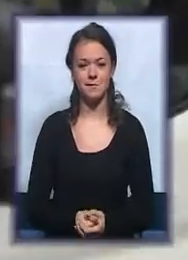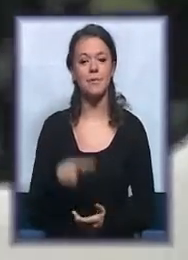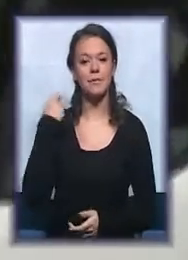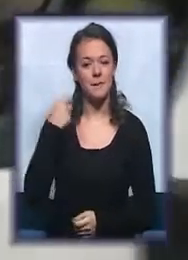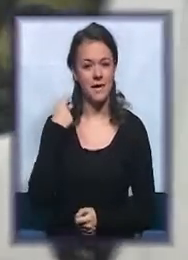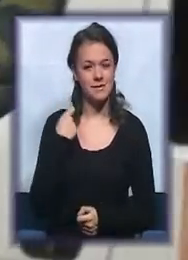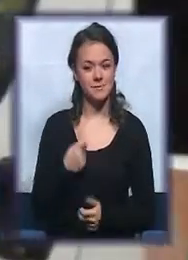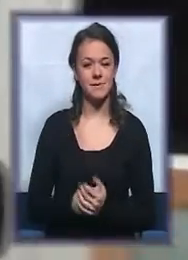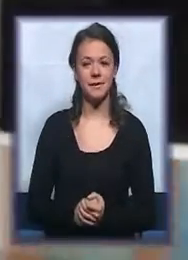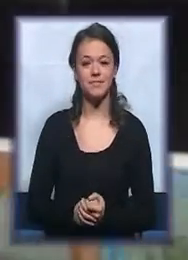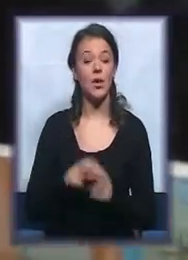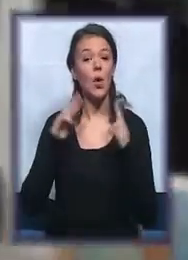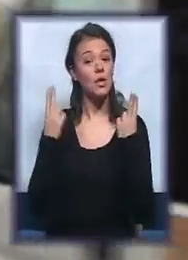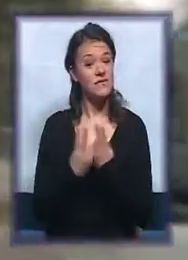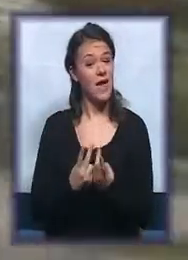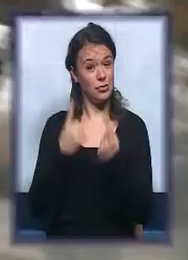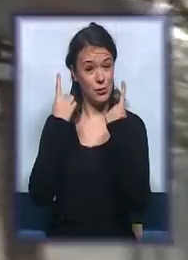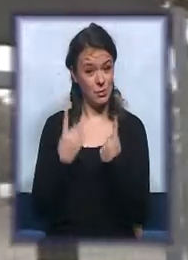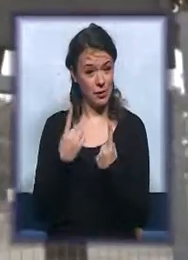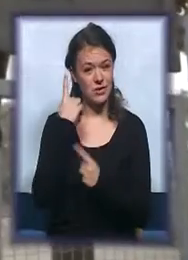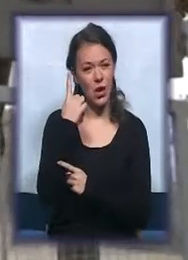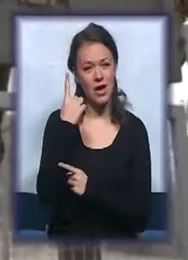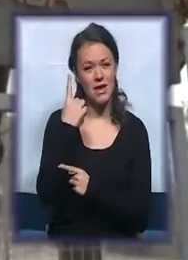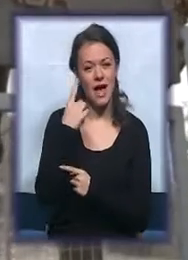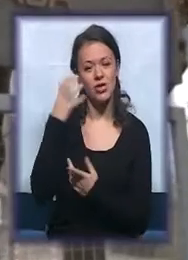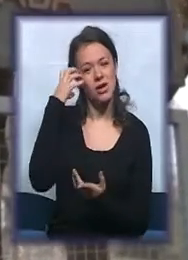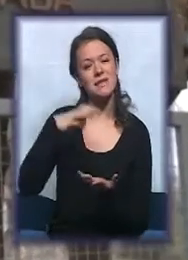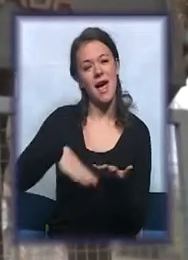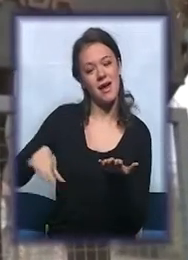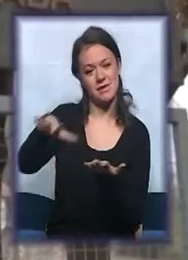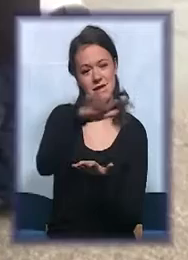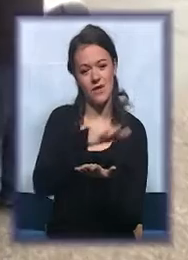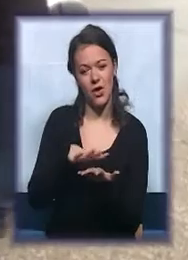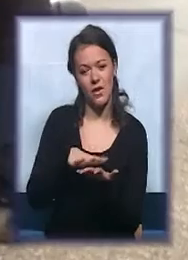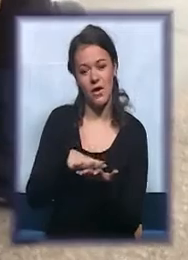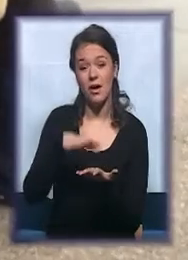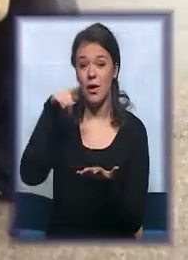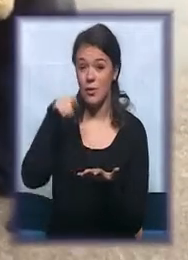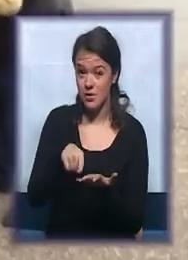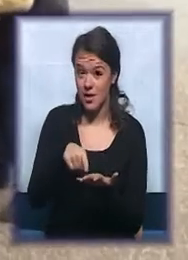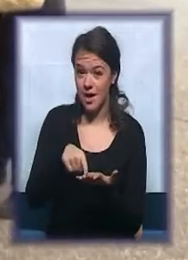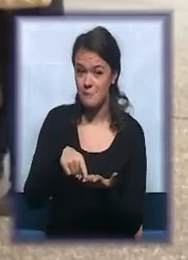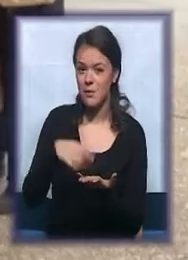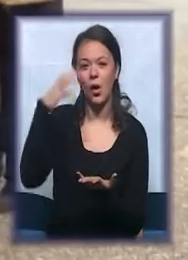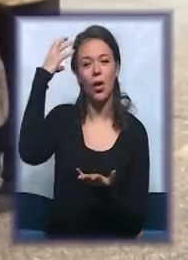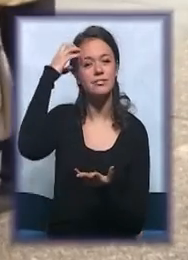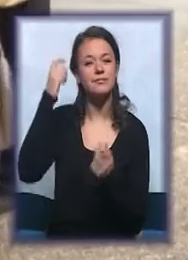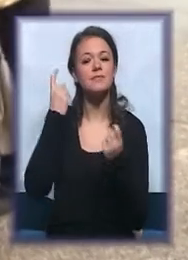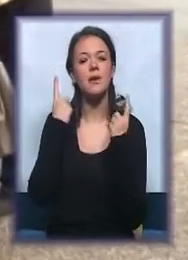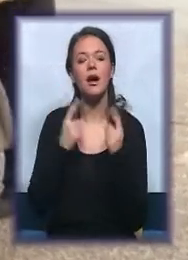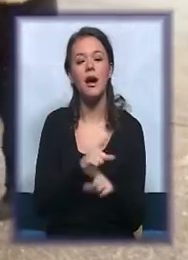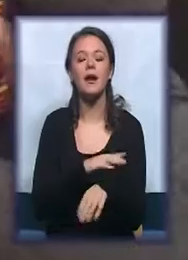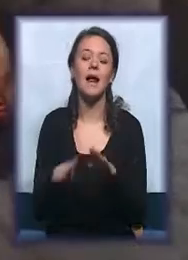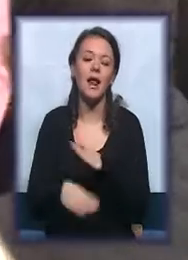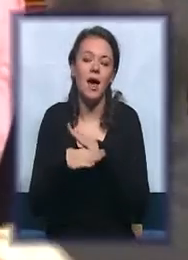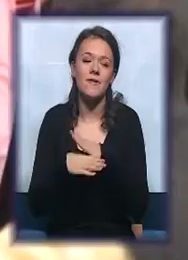postoji jedno carstvo, u njemu caruje drugarstvo,